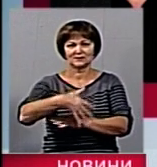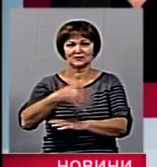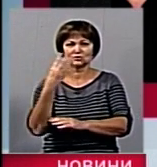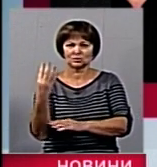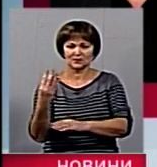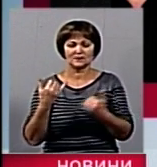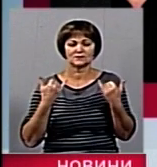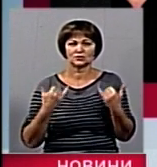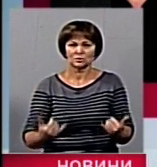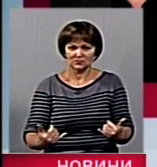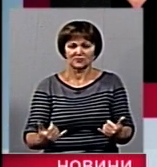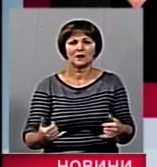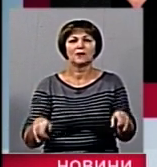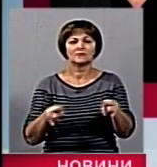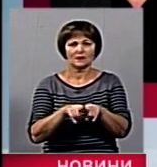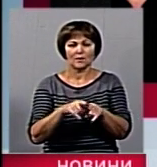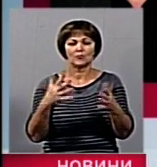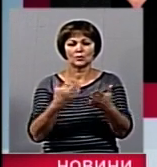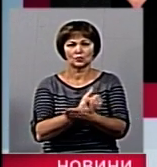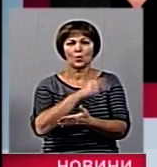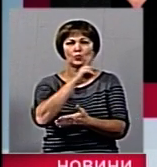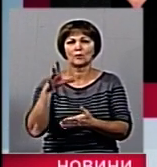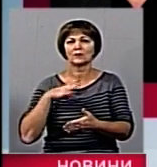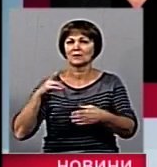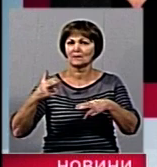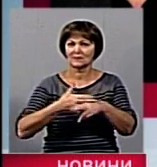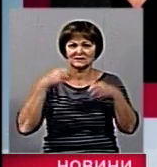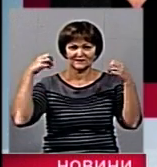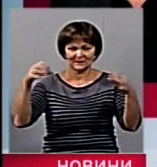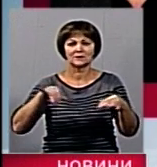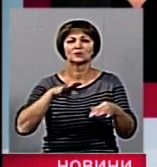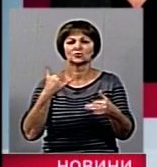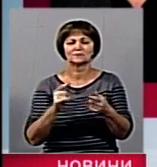на даний час споживачі, які були знеструмлені, зажилені.